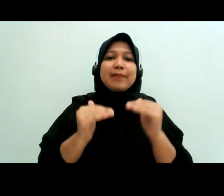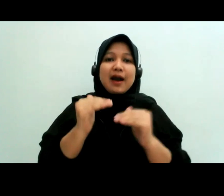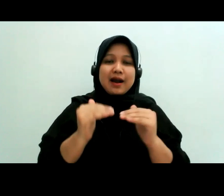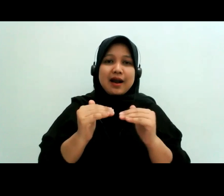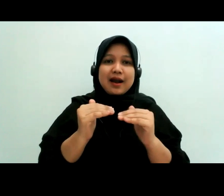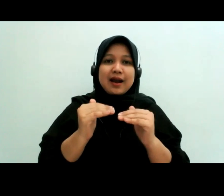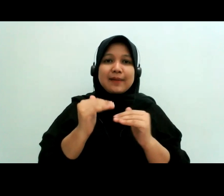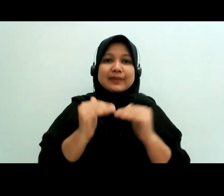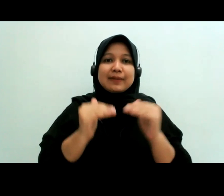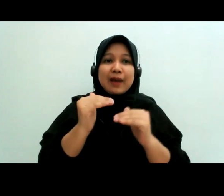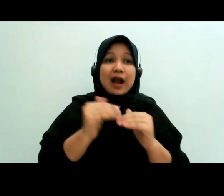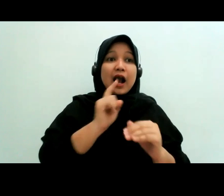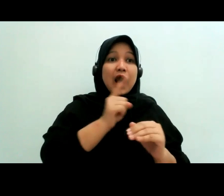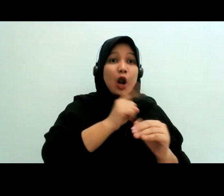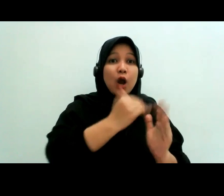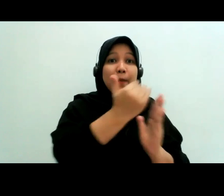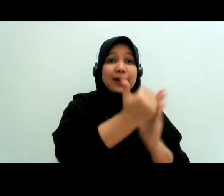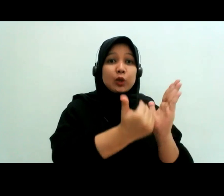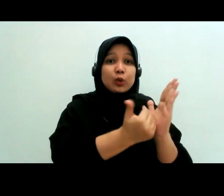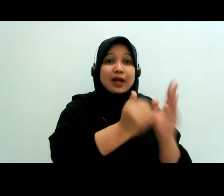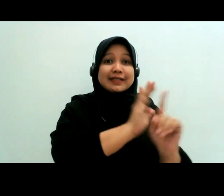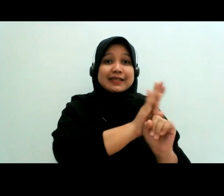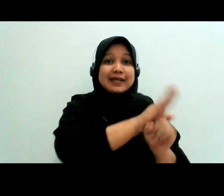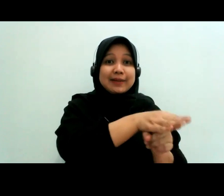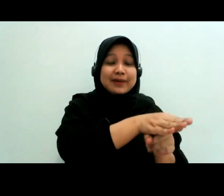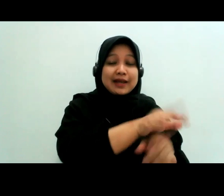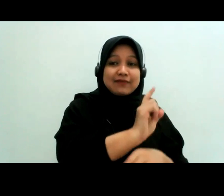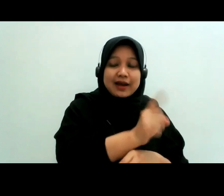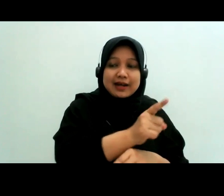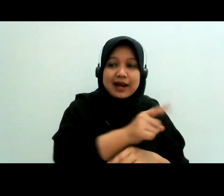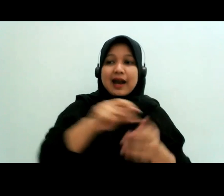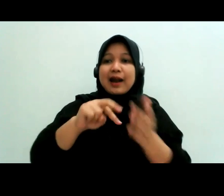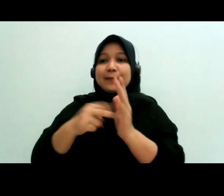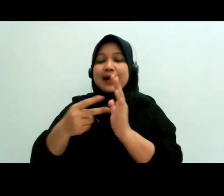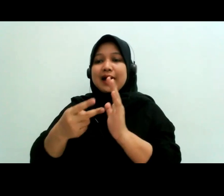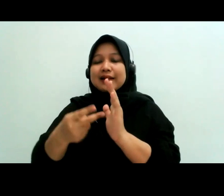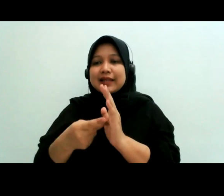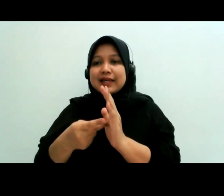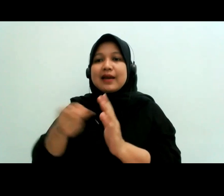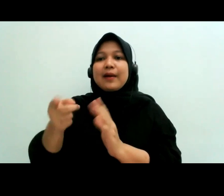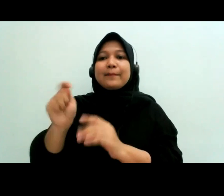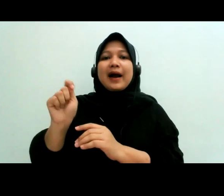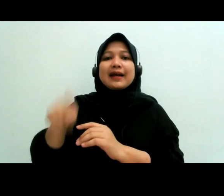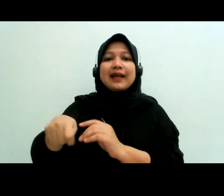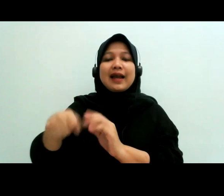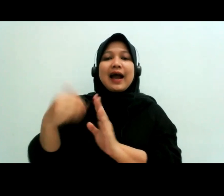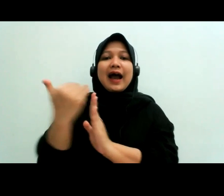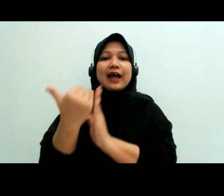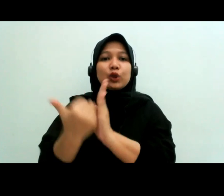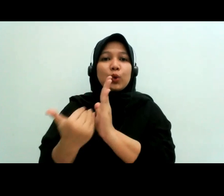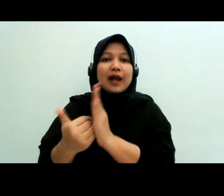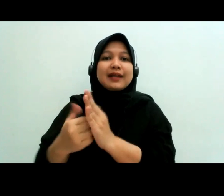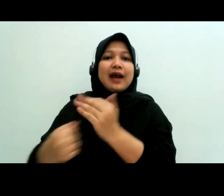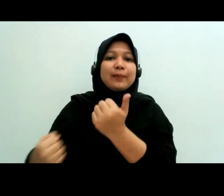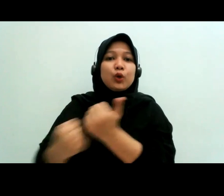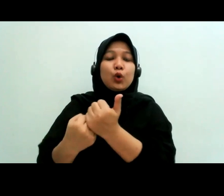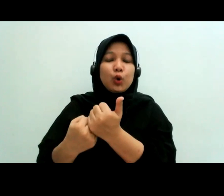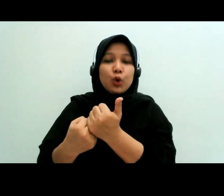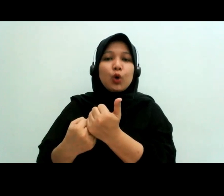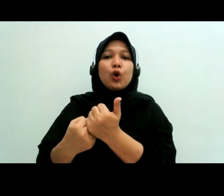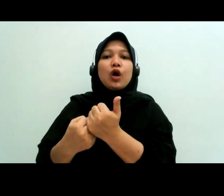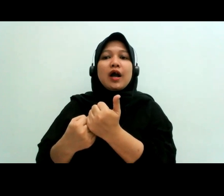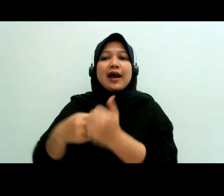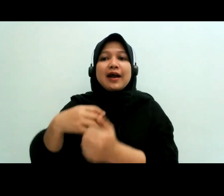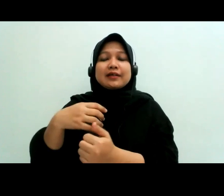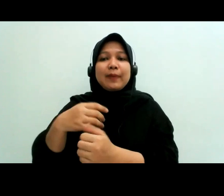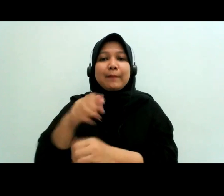kelompok rentan yang didiskriminasi tergantung kasusnya dalam kasus ini kan misalnya perempuan ya bandining